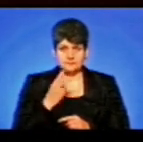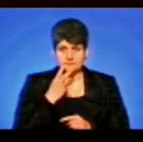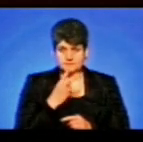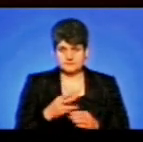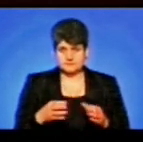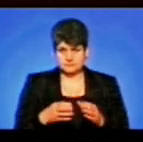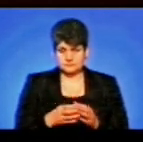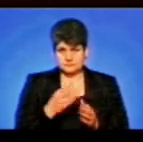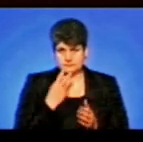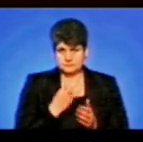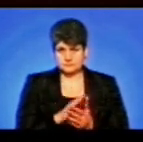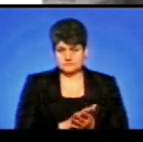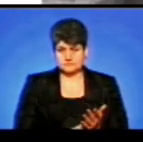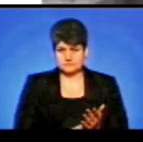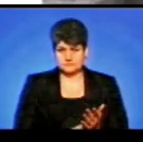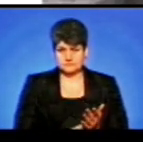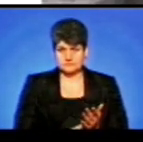наш кореспондент Марта Журавель.